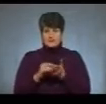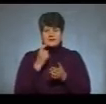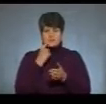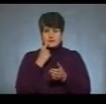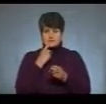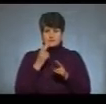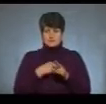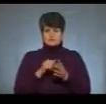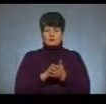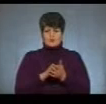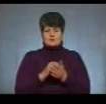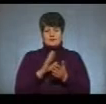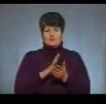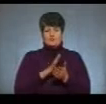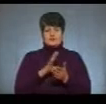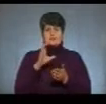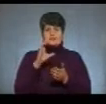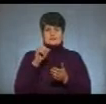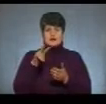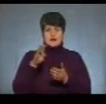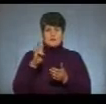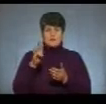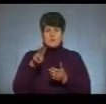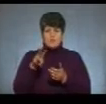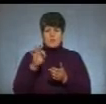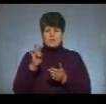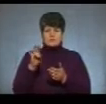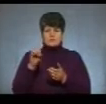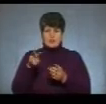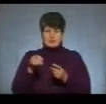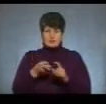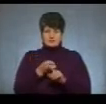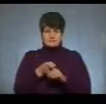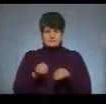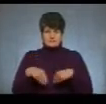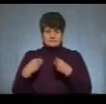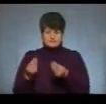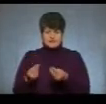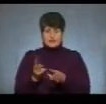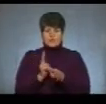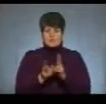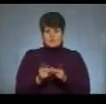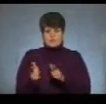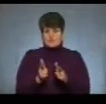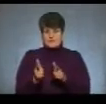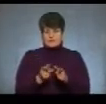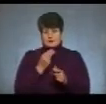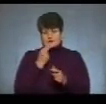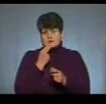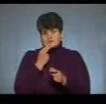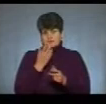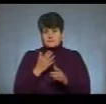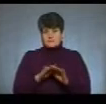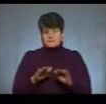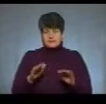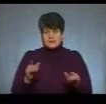інфіковані сальмонелою, у квітні 2018 року були видані кохарям навчального закладу для приготування вихованця